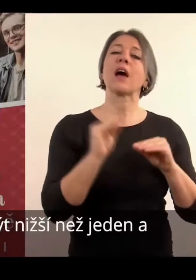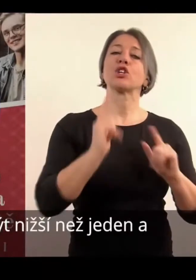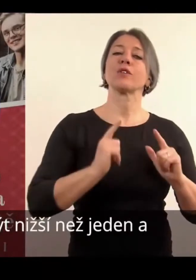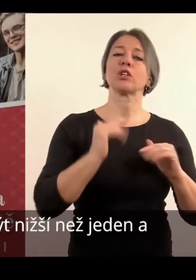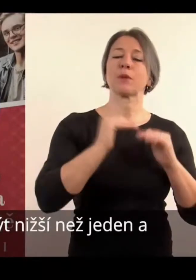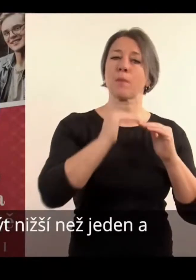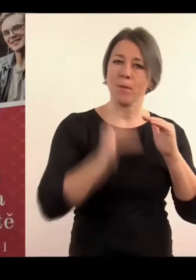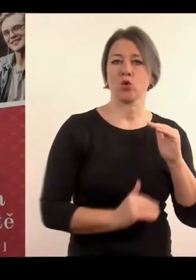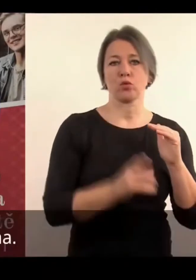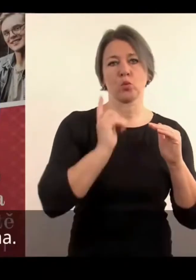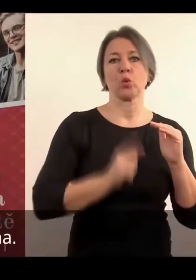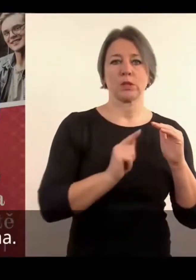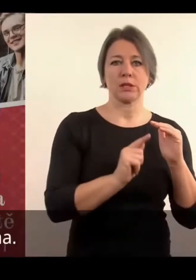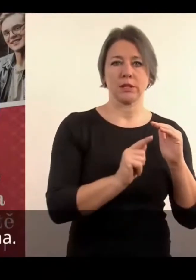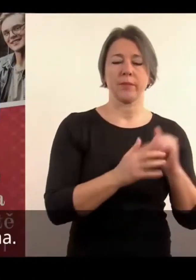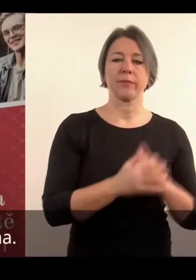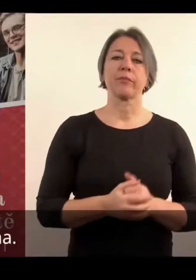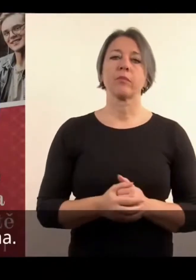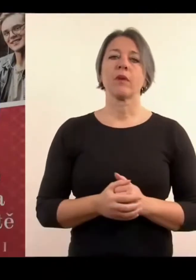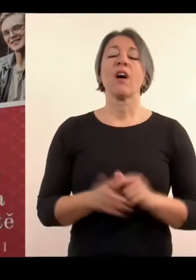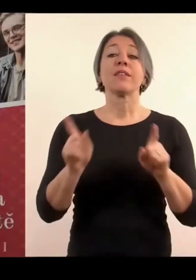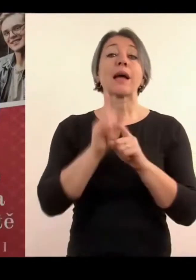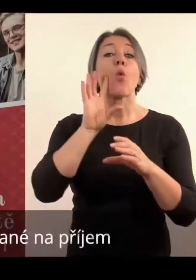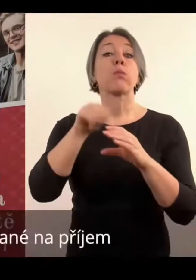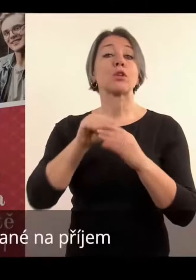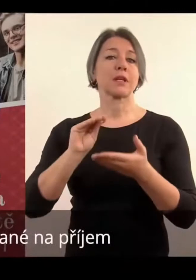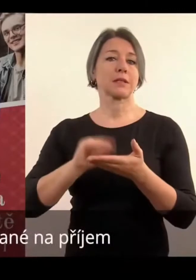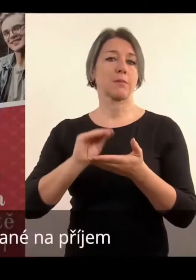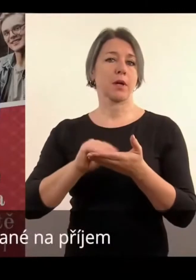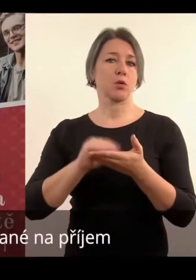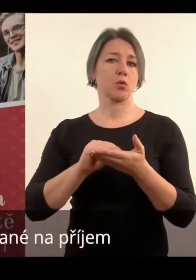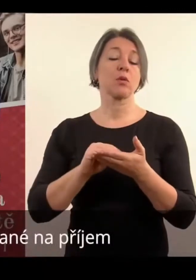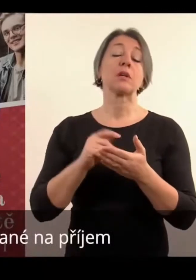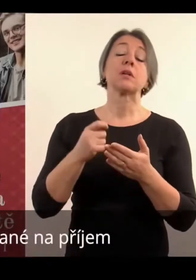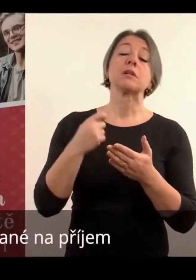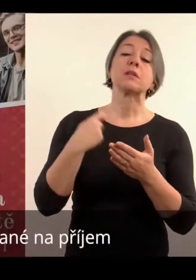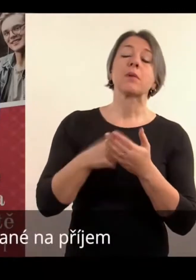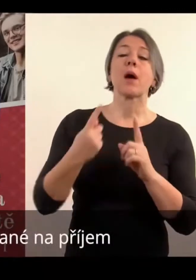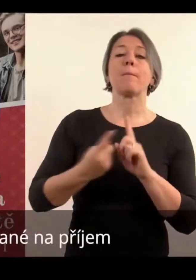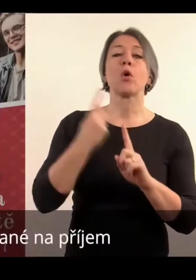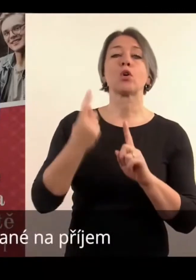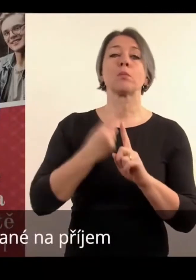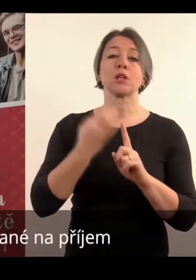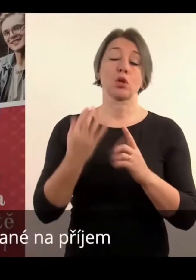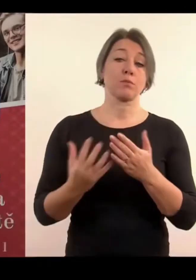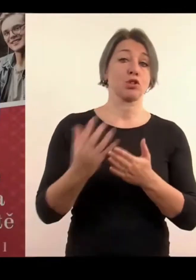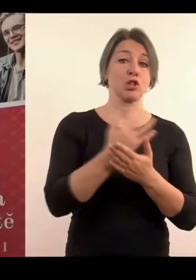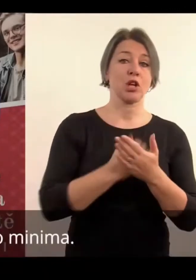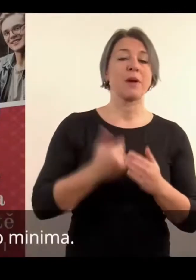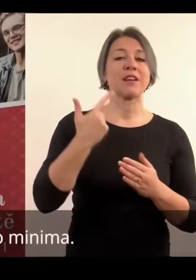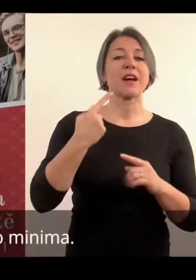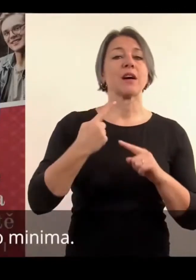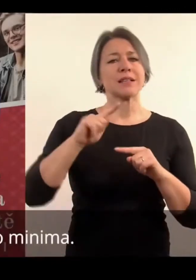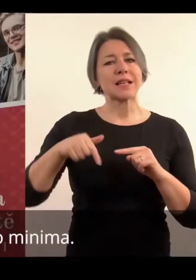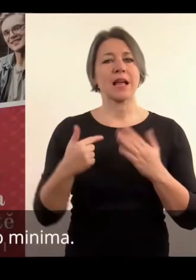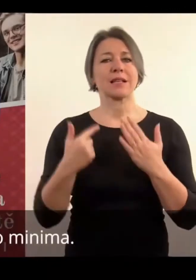násobek životního minima. Zvýšené auditovací stipendium je vázané na příjem menší než